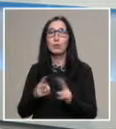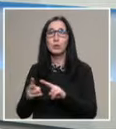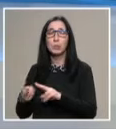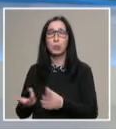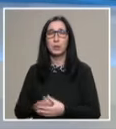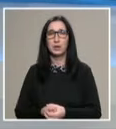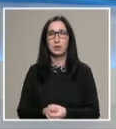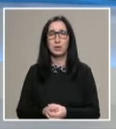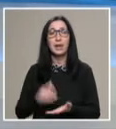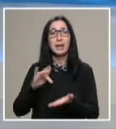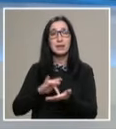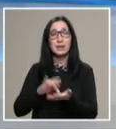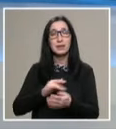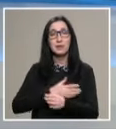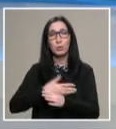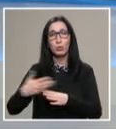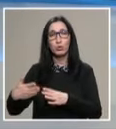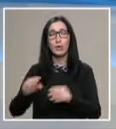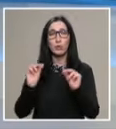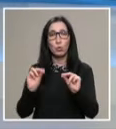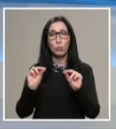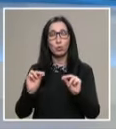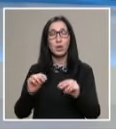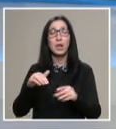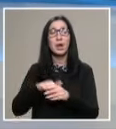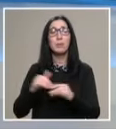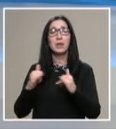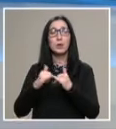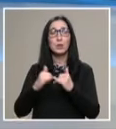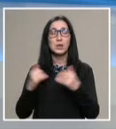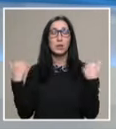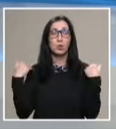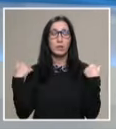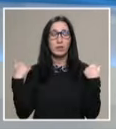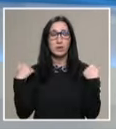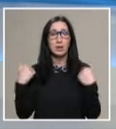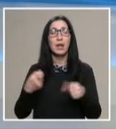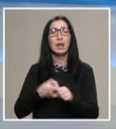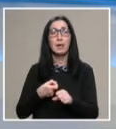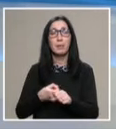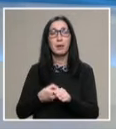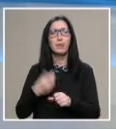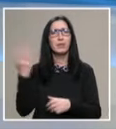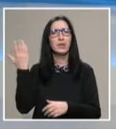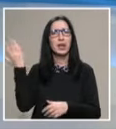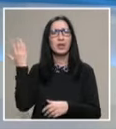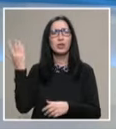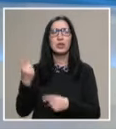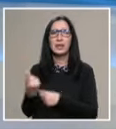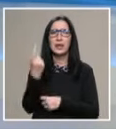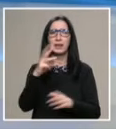премина? Центърът за продължаващо обучение при Русенския университет Ангел Кънчев е създаден в далечната